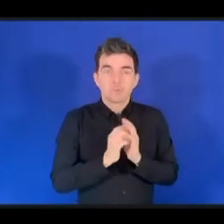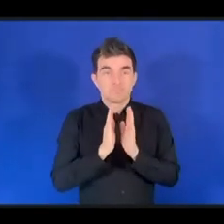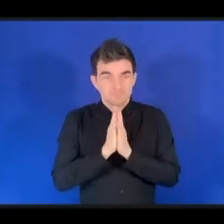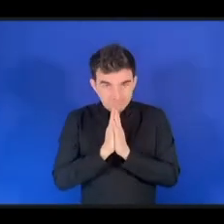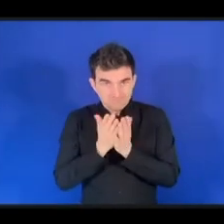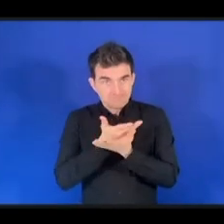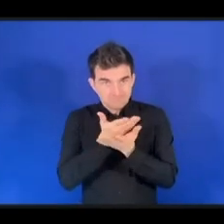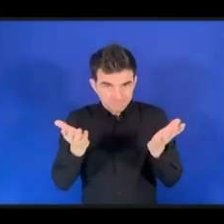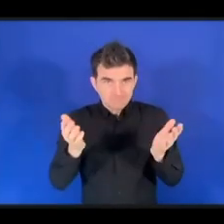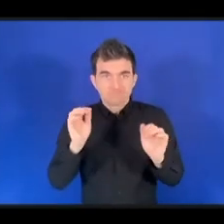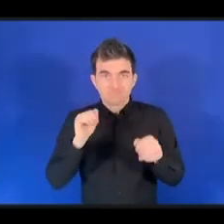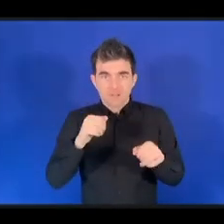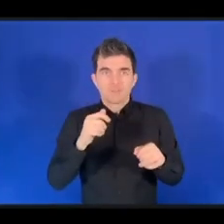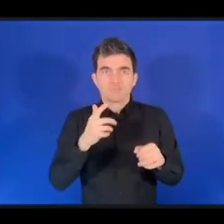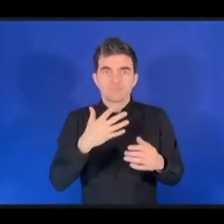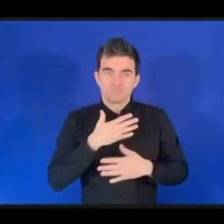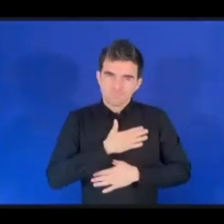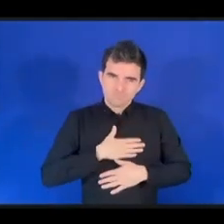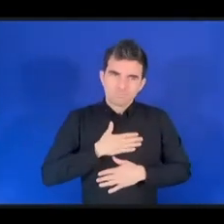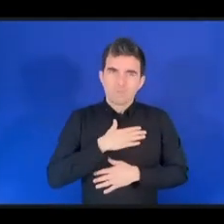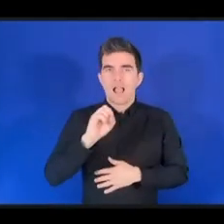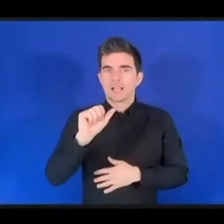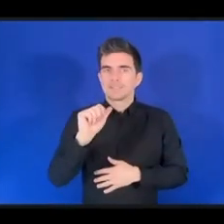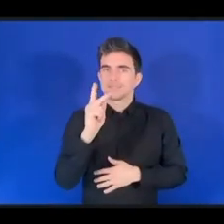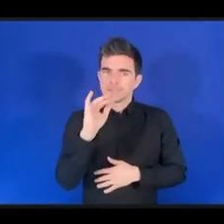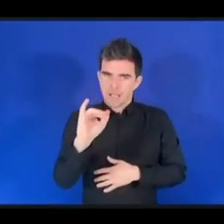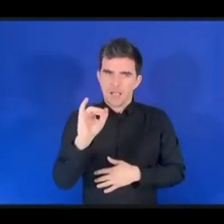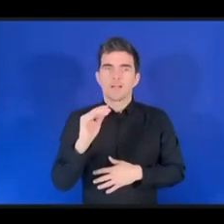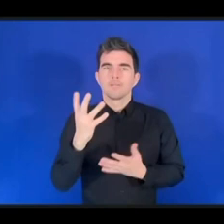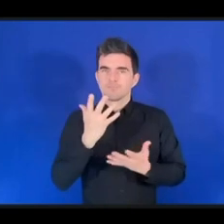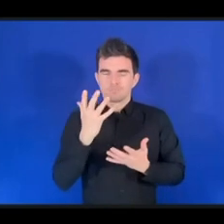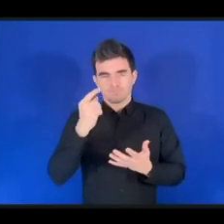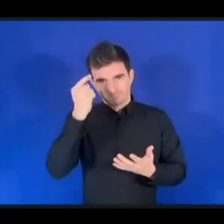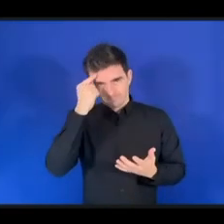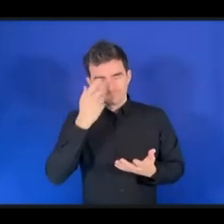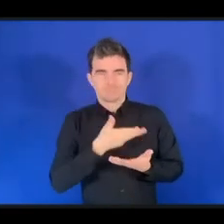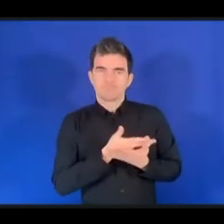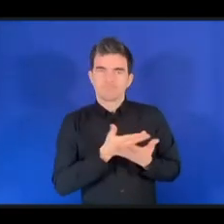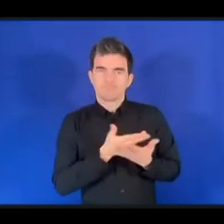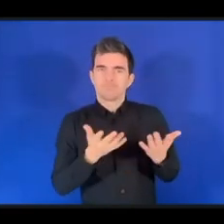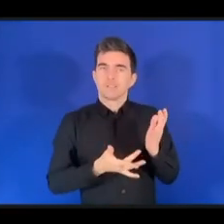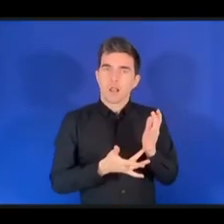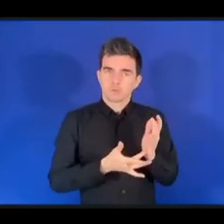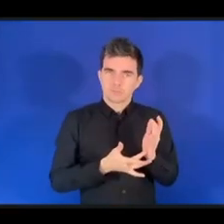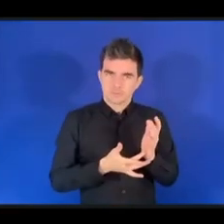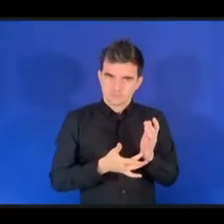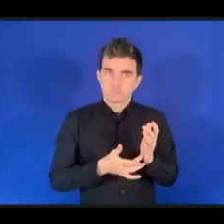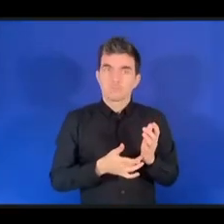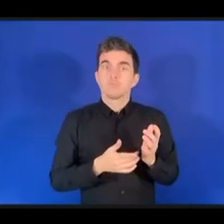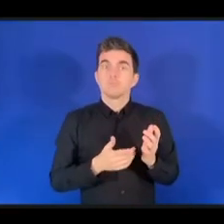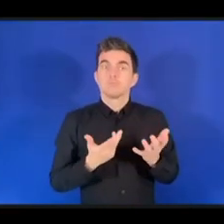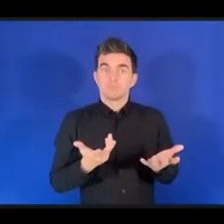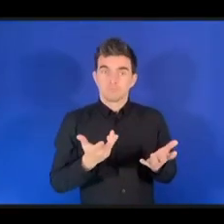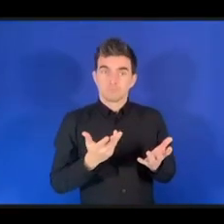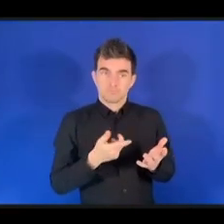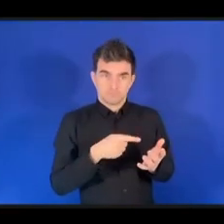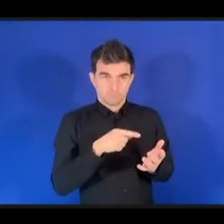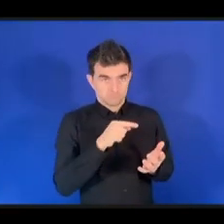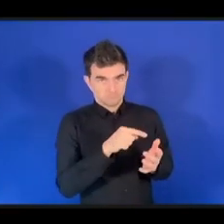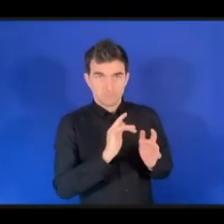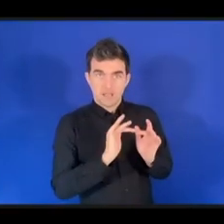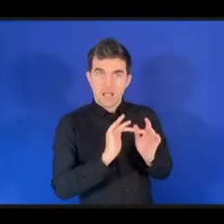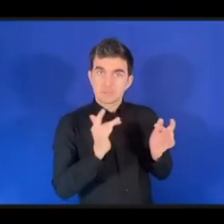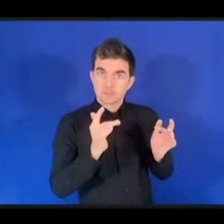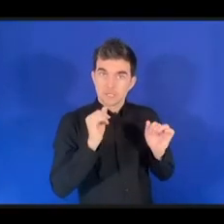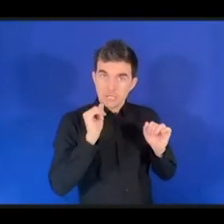видеть, что и здесь тоже пользуются технологиями для того, чтобы делать это производство более высокотехнологичным, более